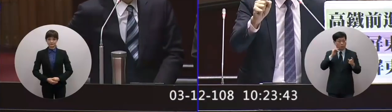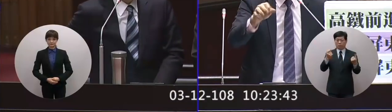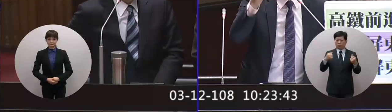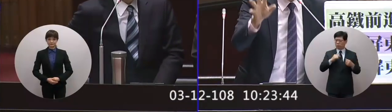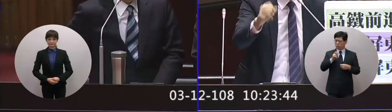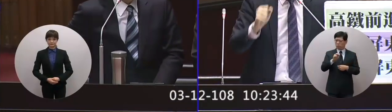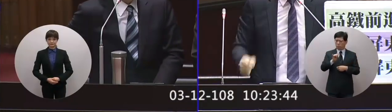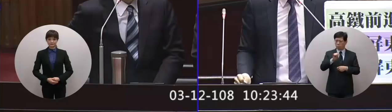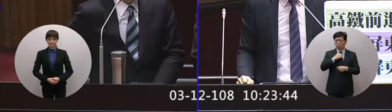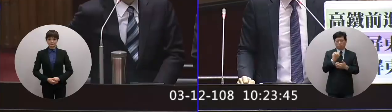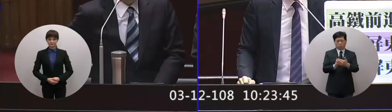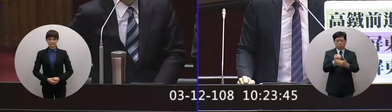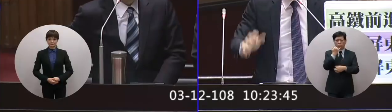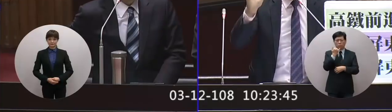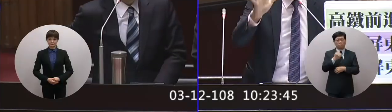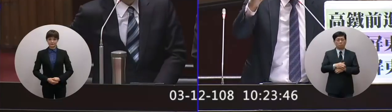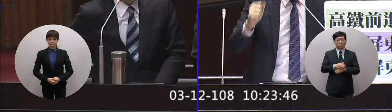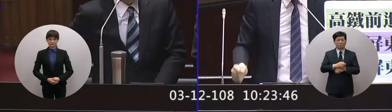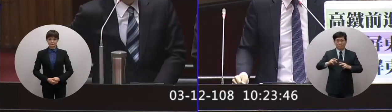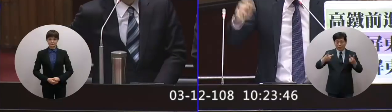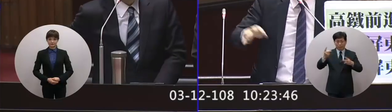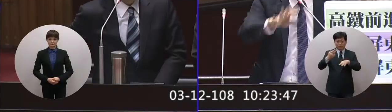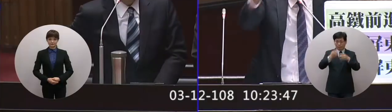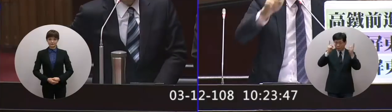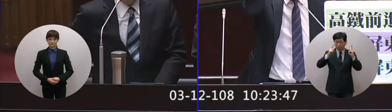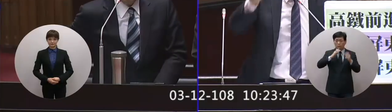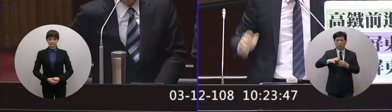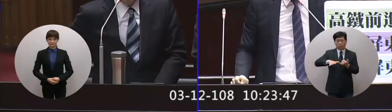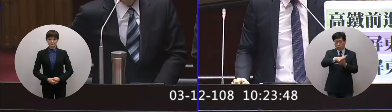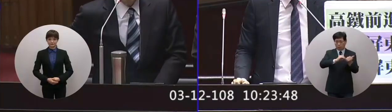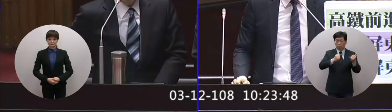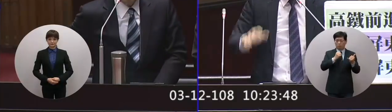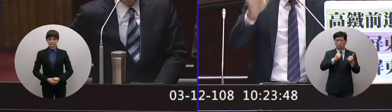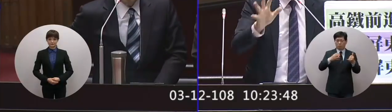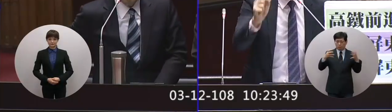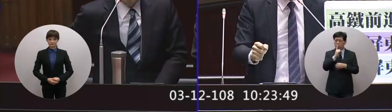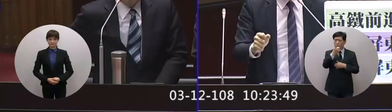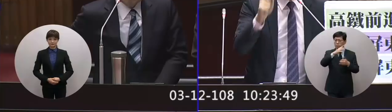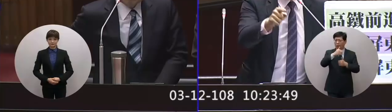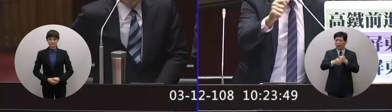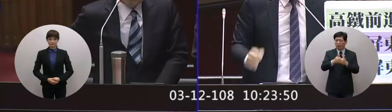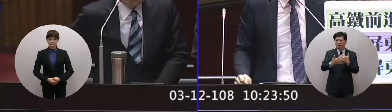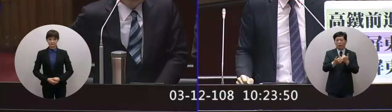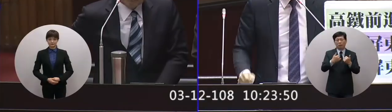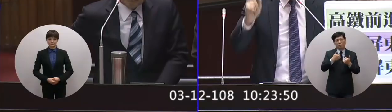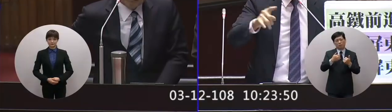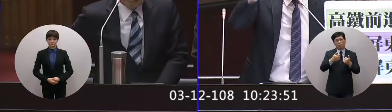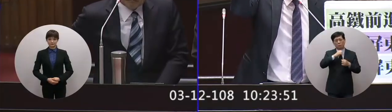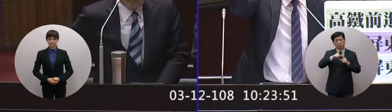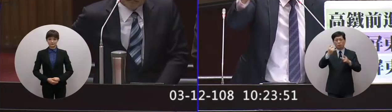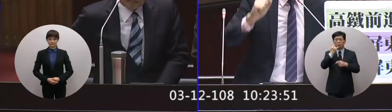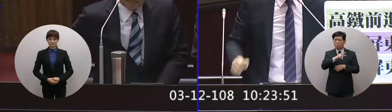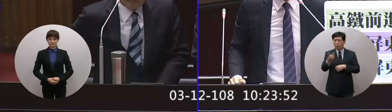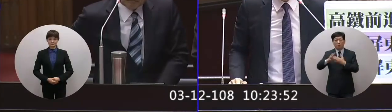都不錯都老了但是呢改成科大之後是全國單一招生屏東的小孩不一定要讀英國他